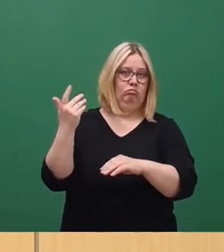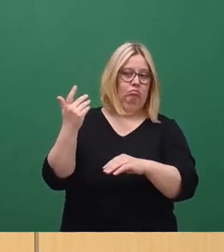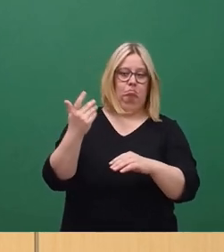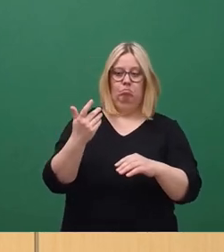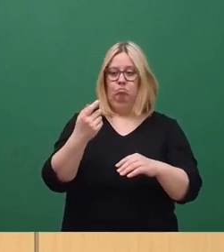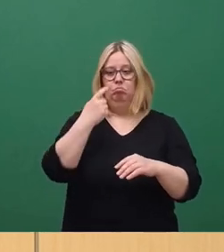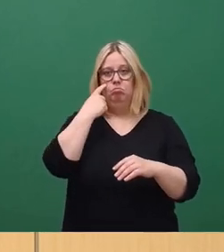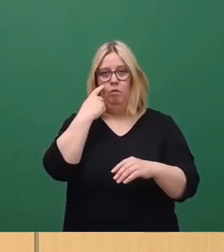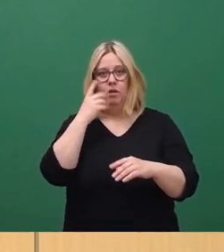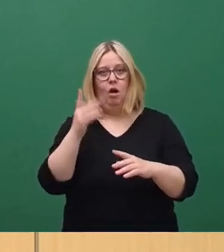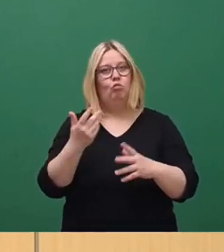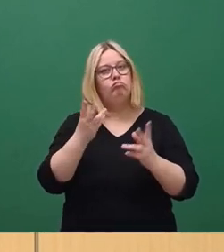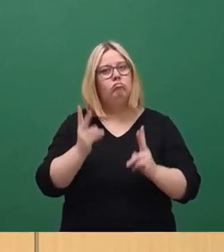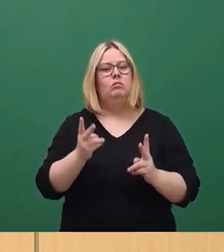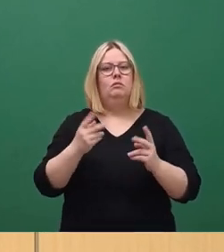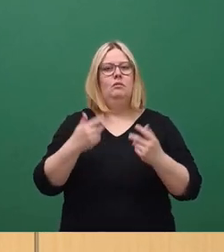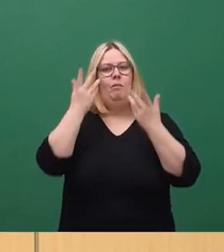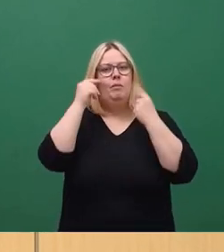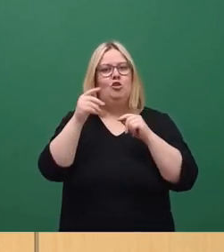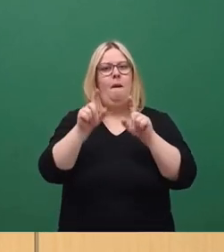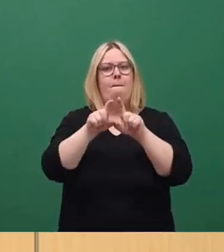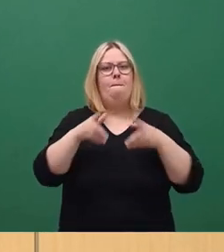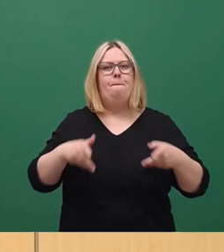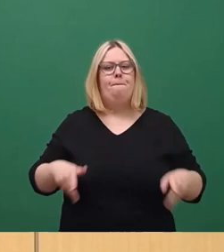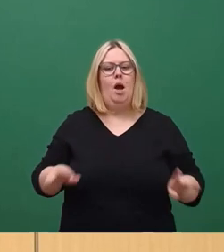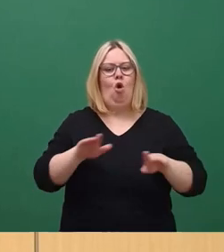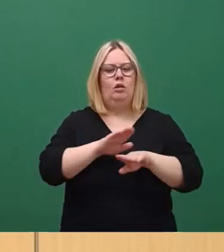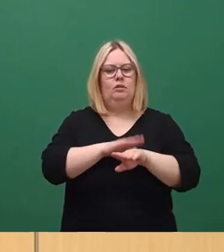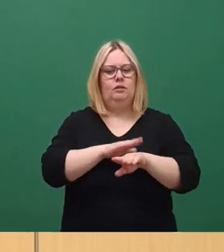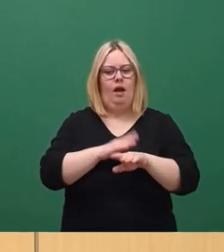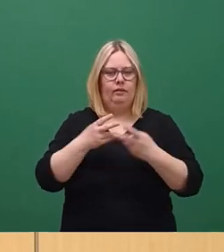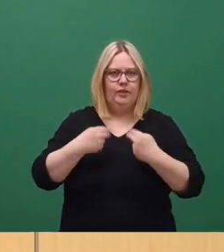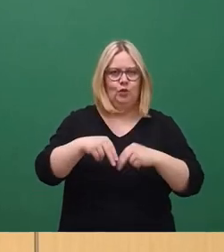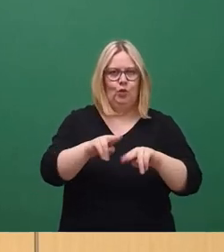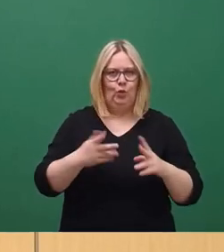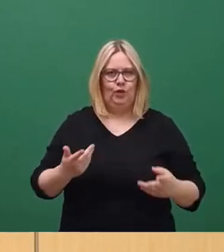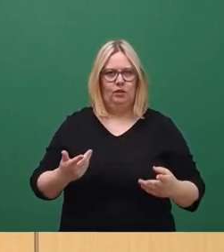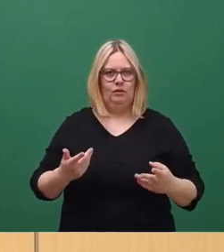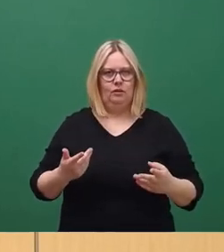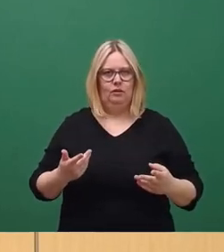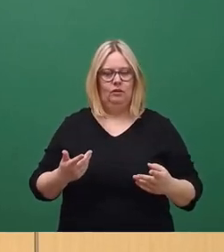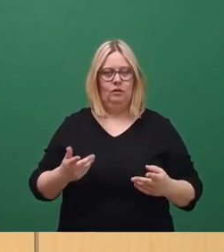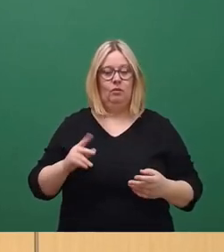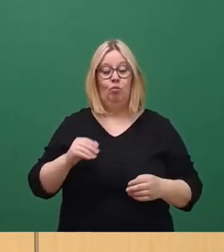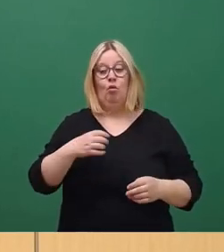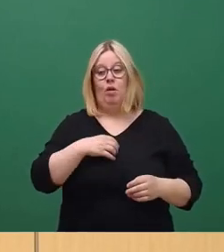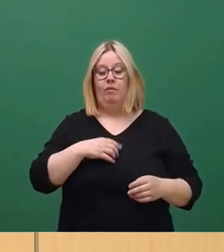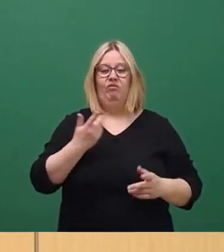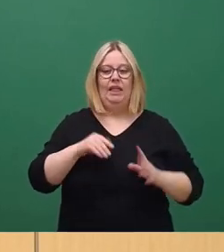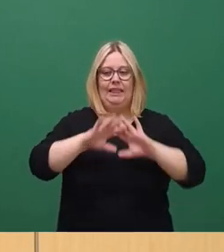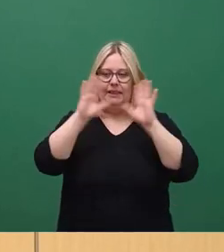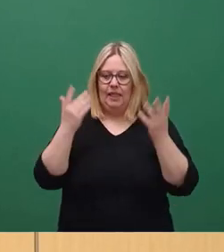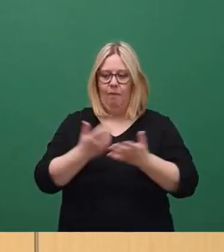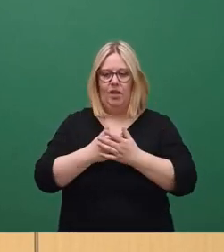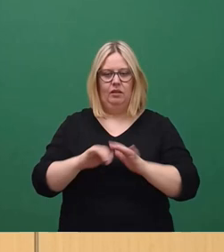auch ein Stück Barock in diesen Platz hinein. Es ist kritisiert worden, dass dieser Platz nicht mehr in seiner Gesamtheit zu